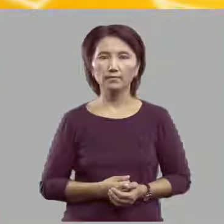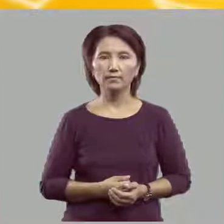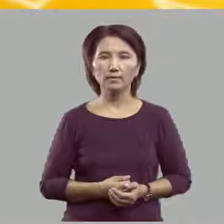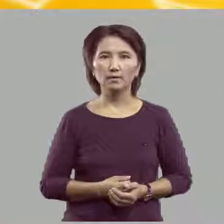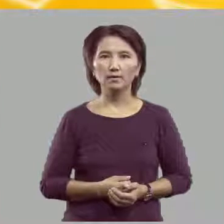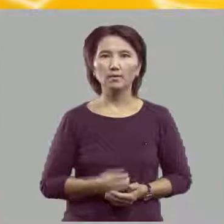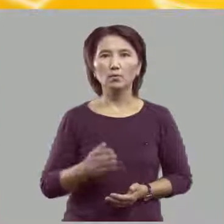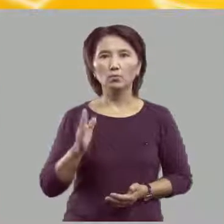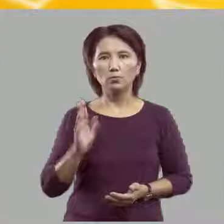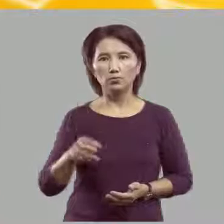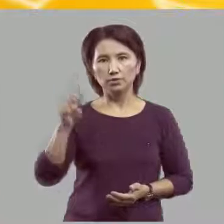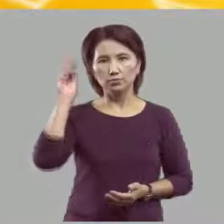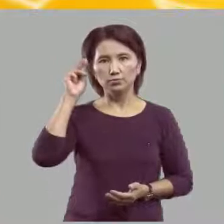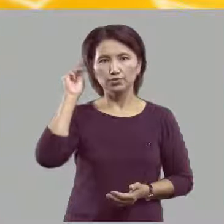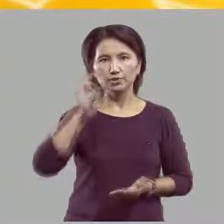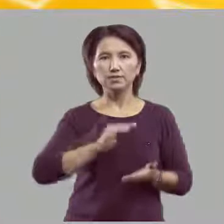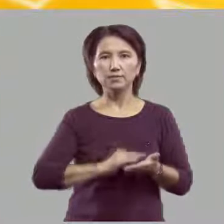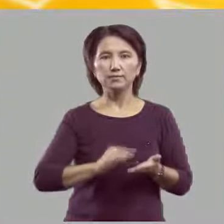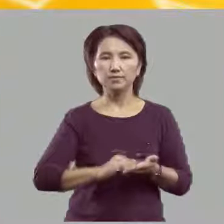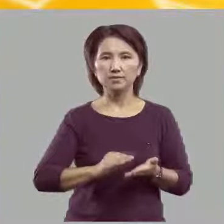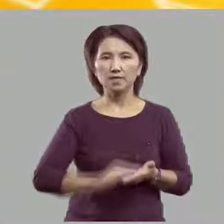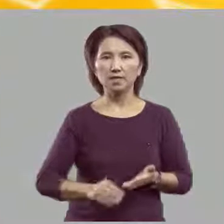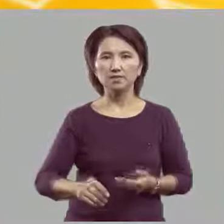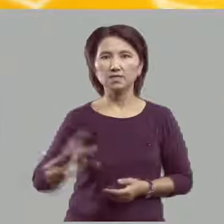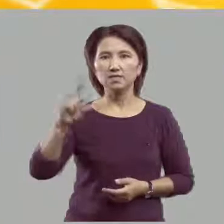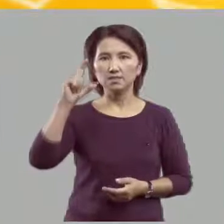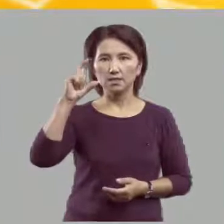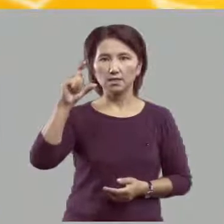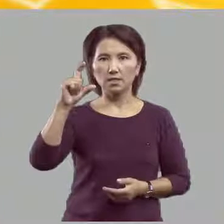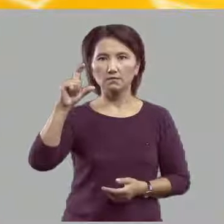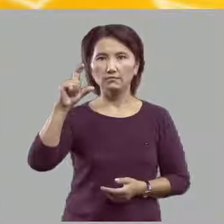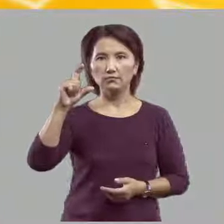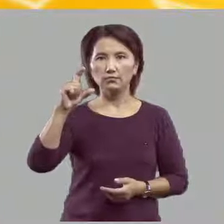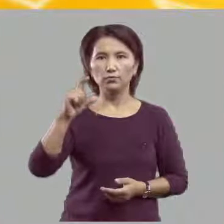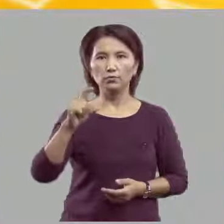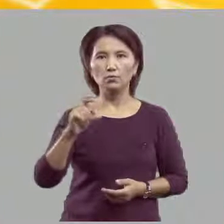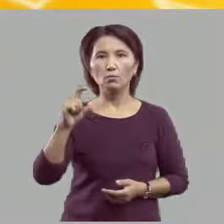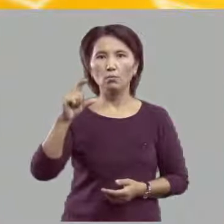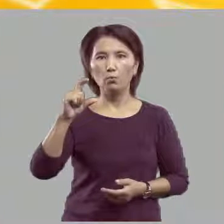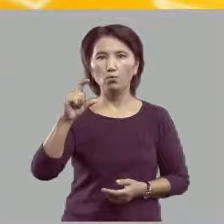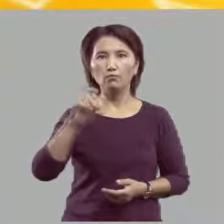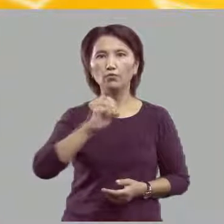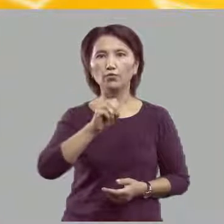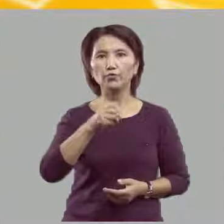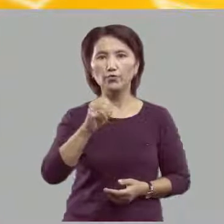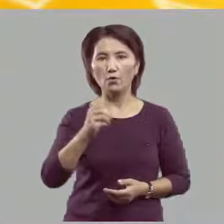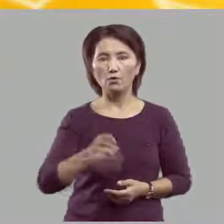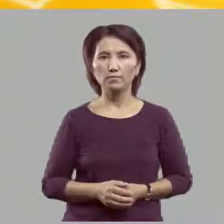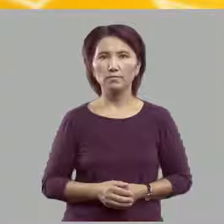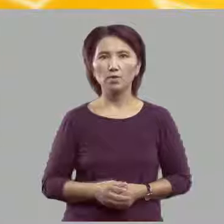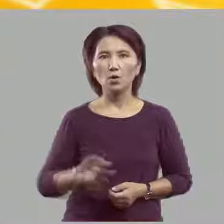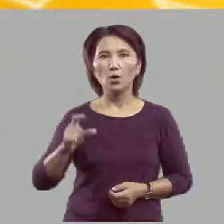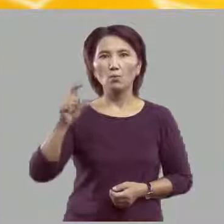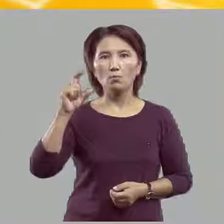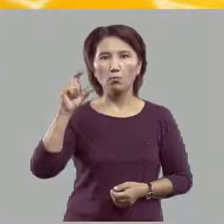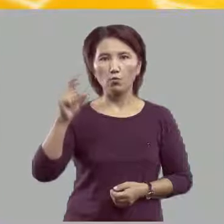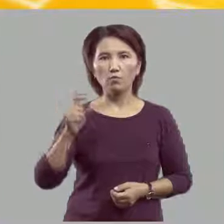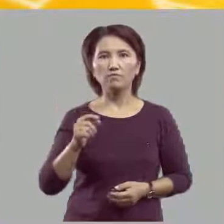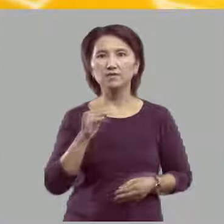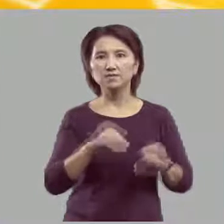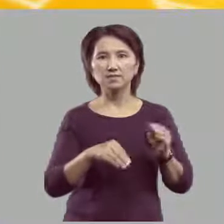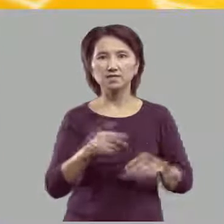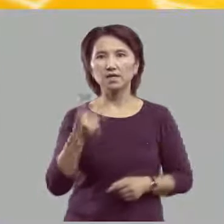Будем учиться писать заглавную букву Ё. Буква